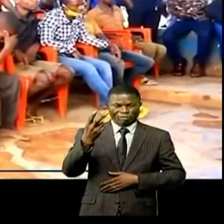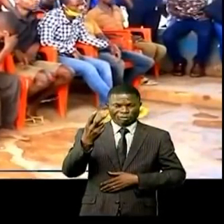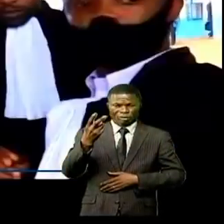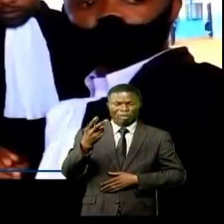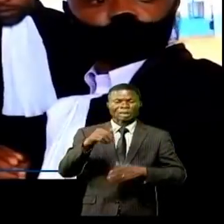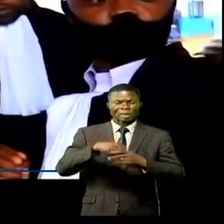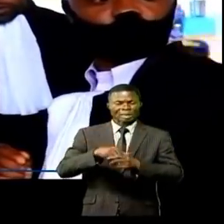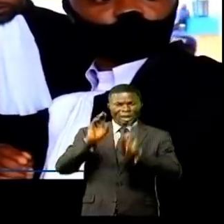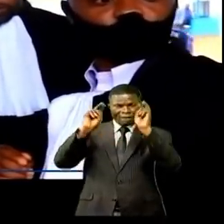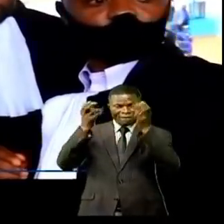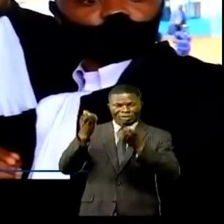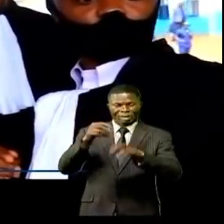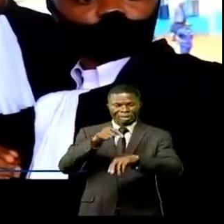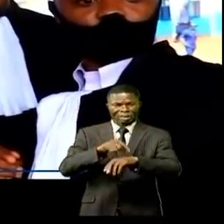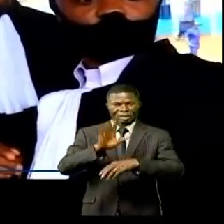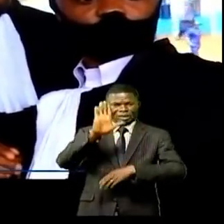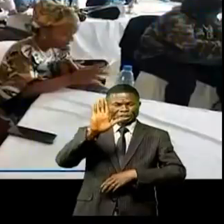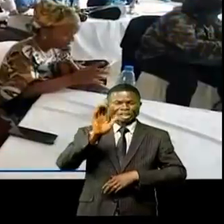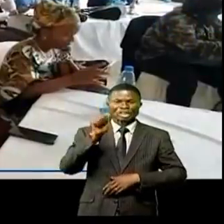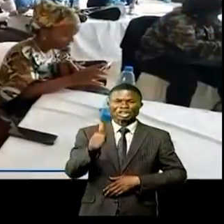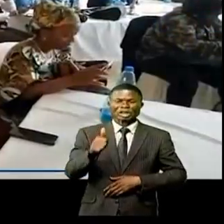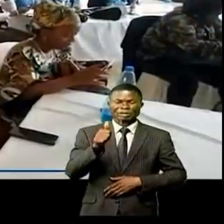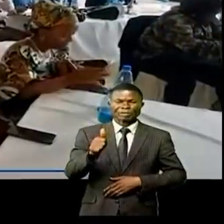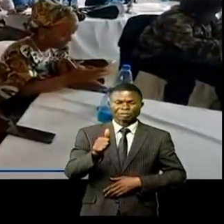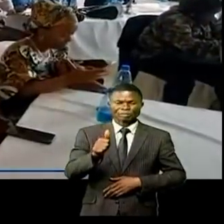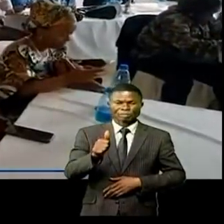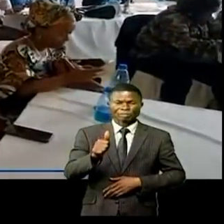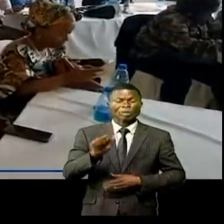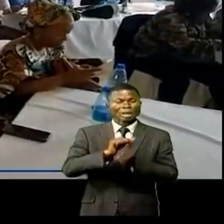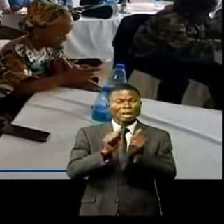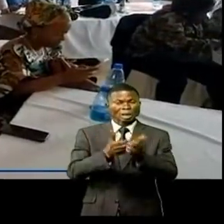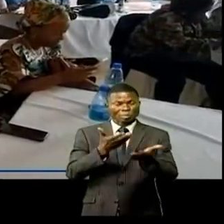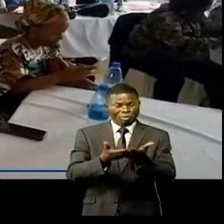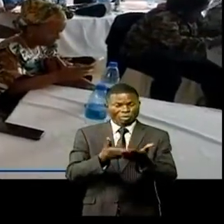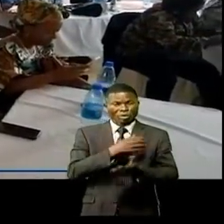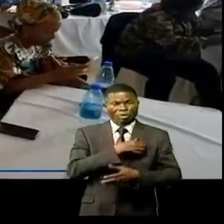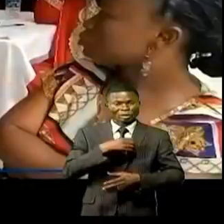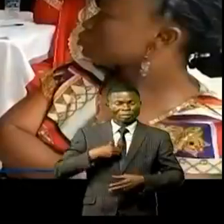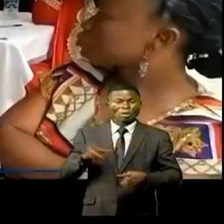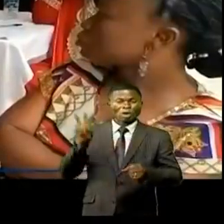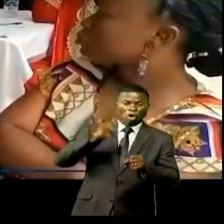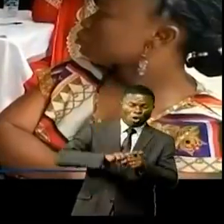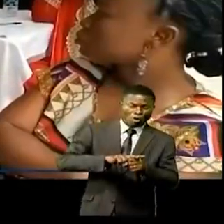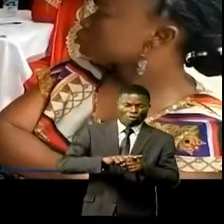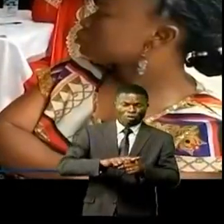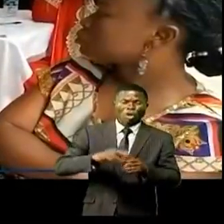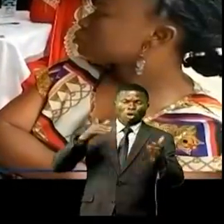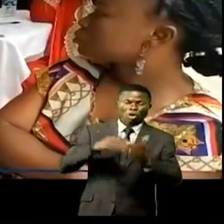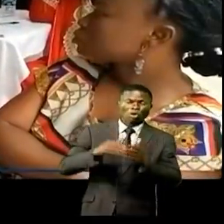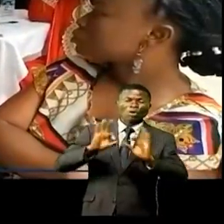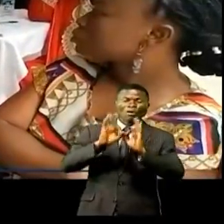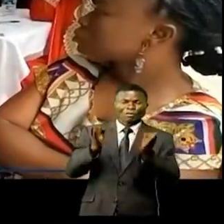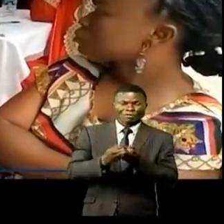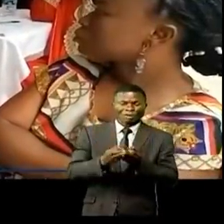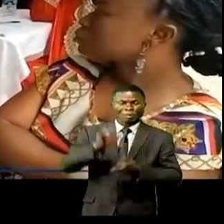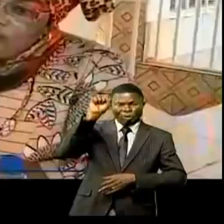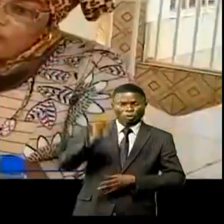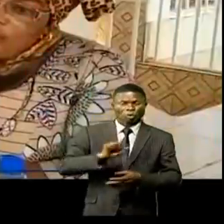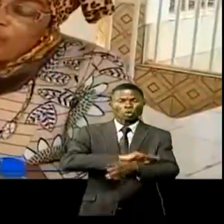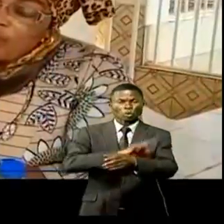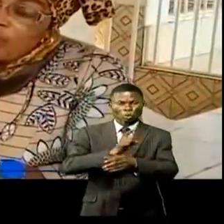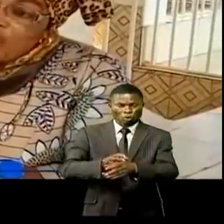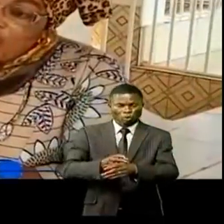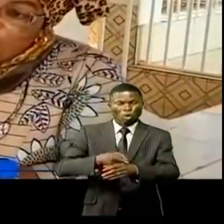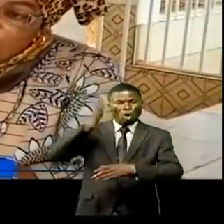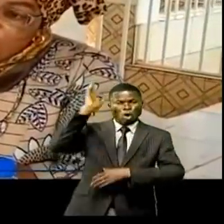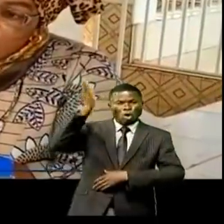Kamituga, en date du 5 janvier. Cette situation de la femme au viol et violences conjugales au sud Kivu était au centre d'une